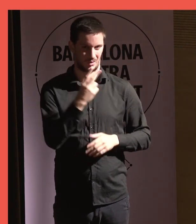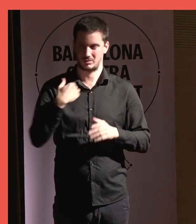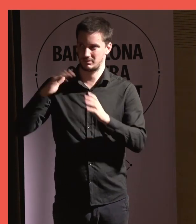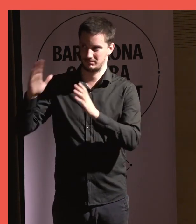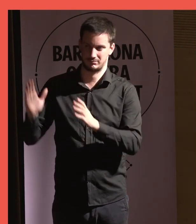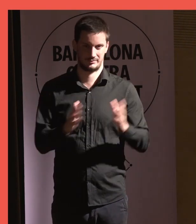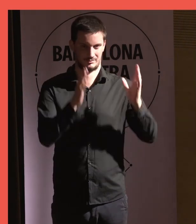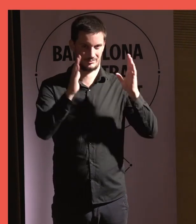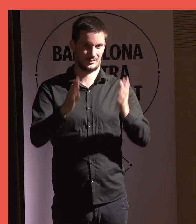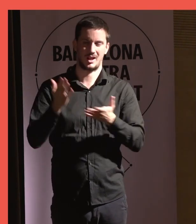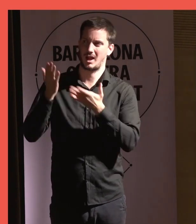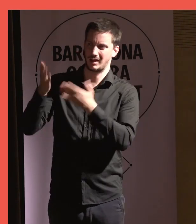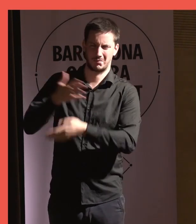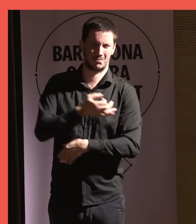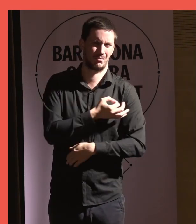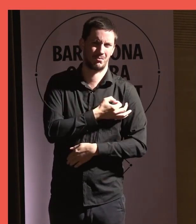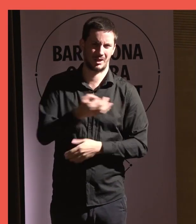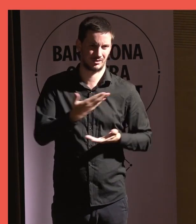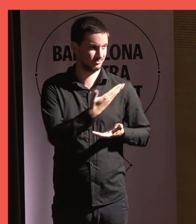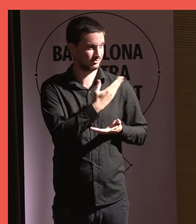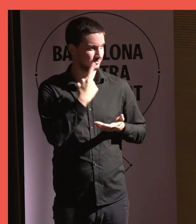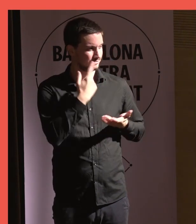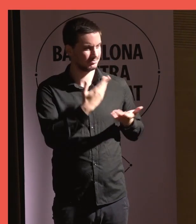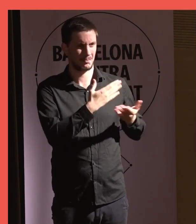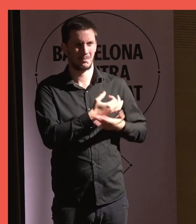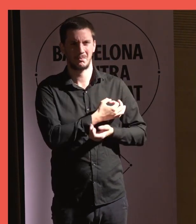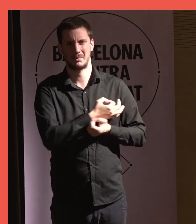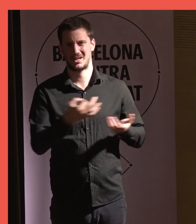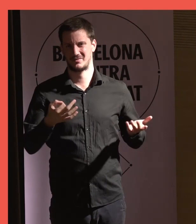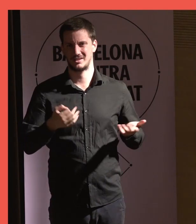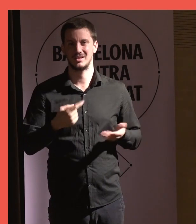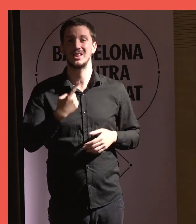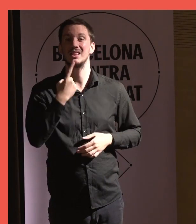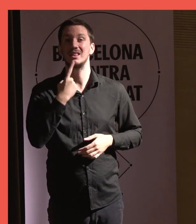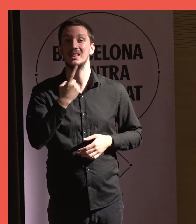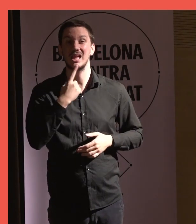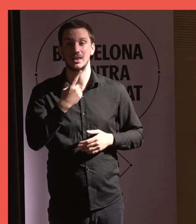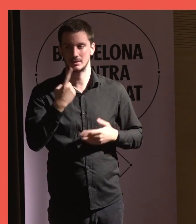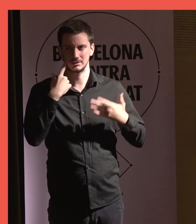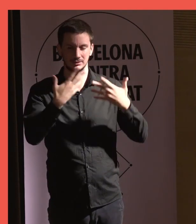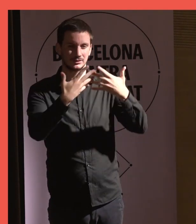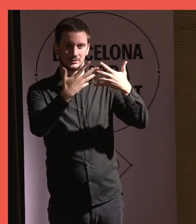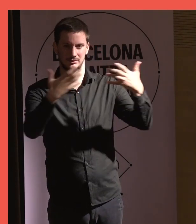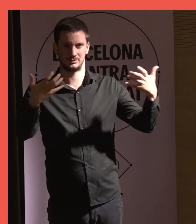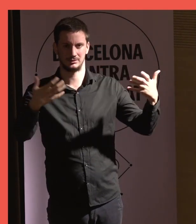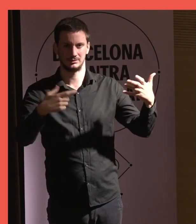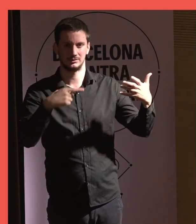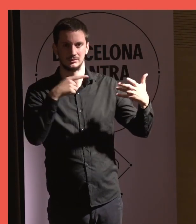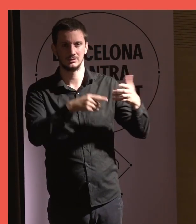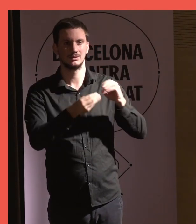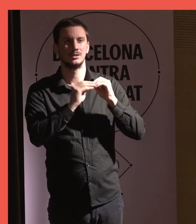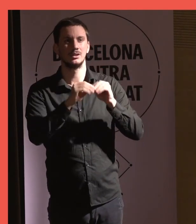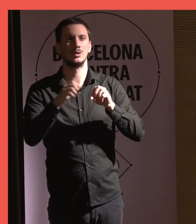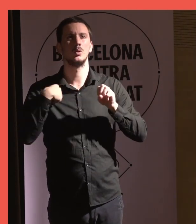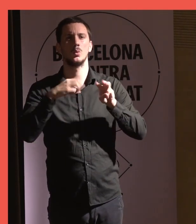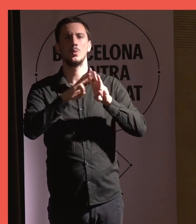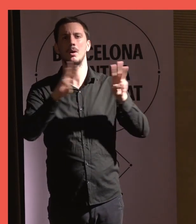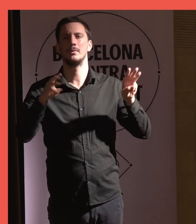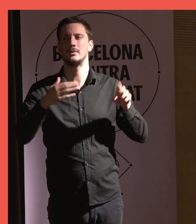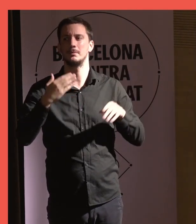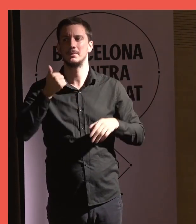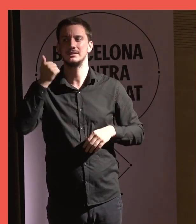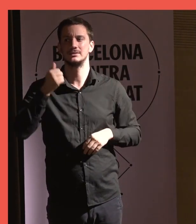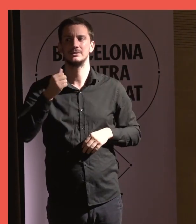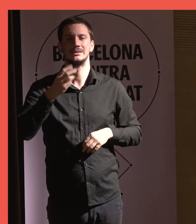que... aquí, aquí, perfecte, perfecte, que diu així, això ho han subscrit a través de la web més de 30